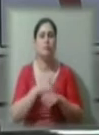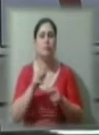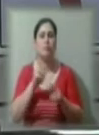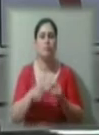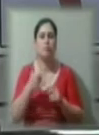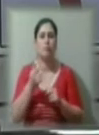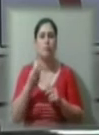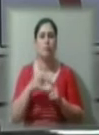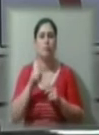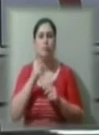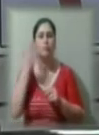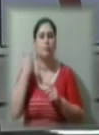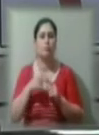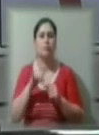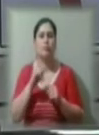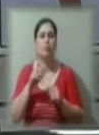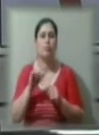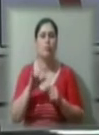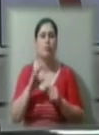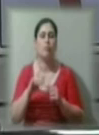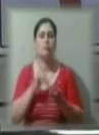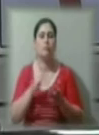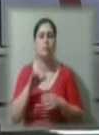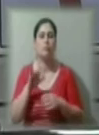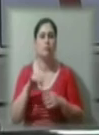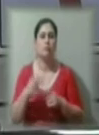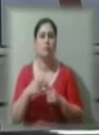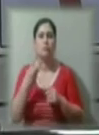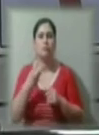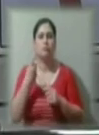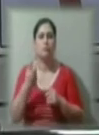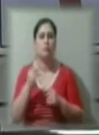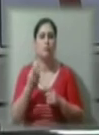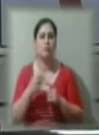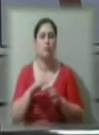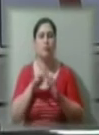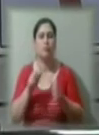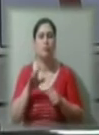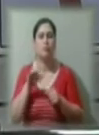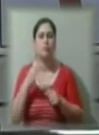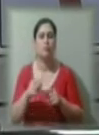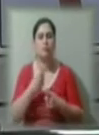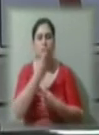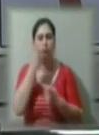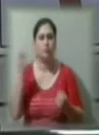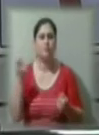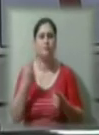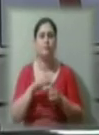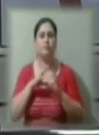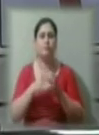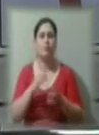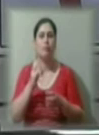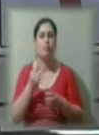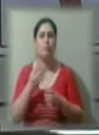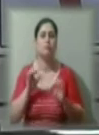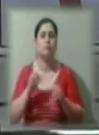року у місті Ухань у Центральному Китаї. 31 грудня влада Китаю поінформувала Всесвітню організацію охорони здоров'я про